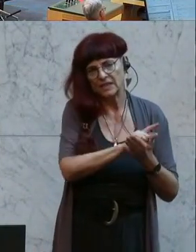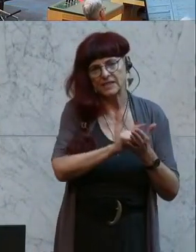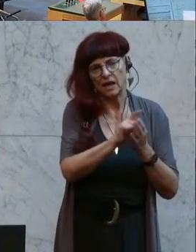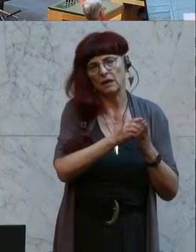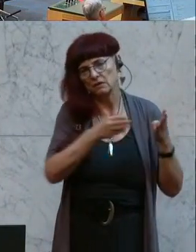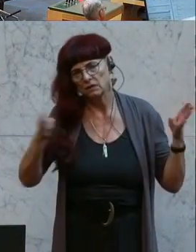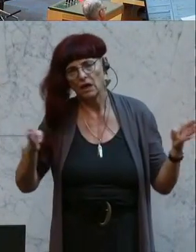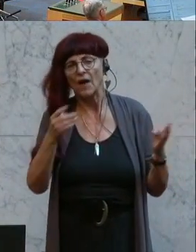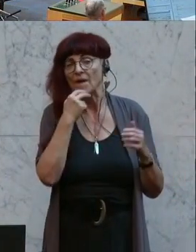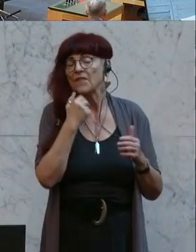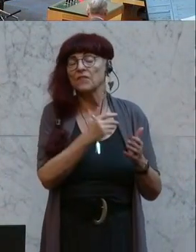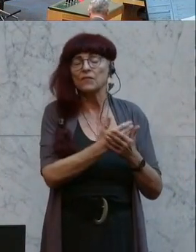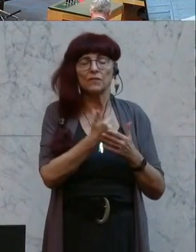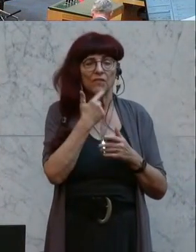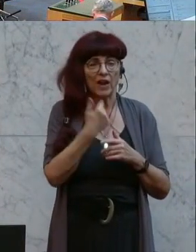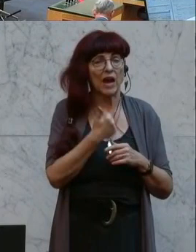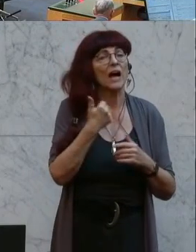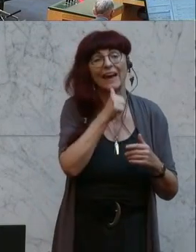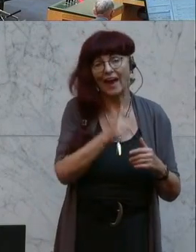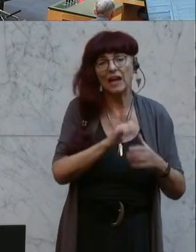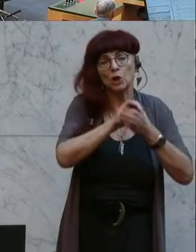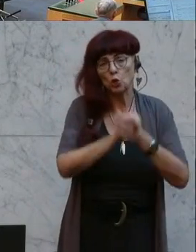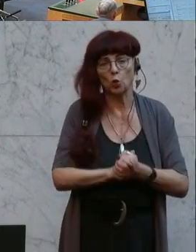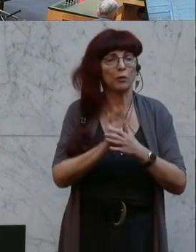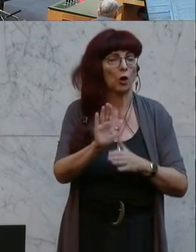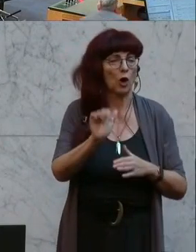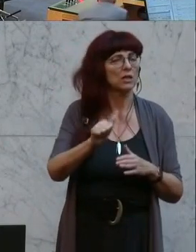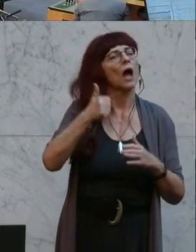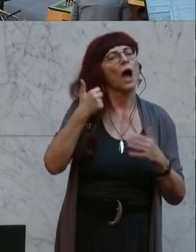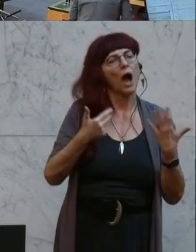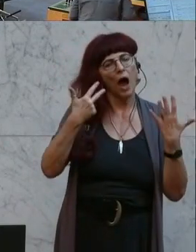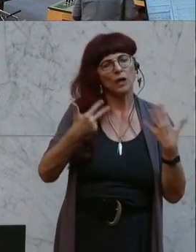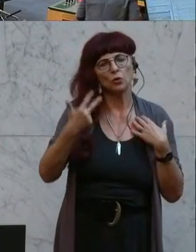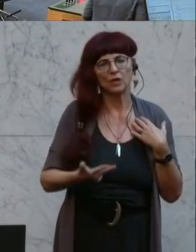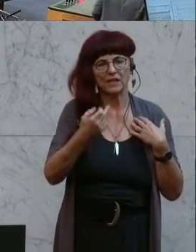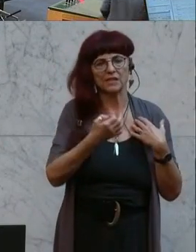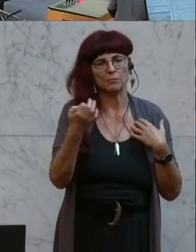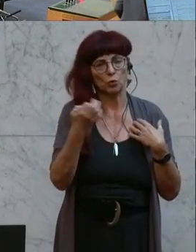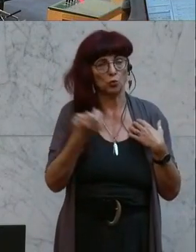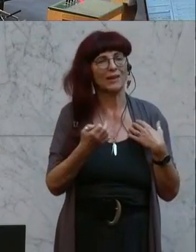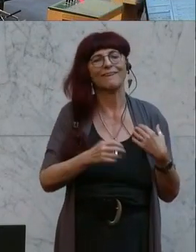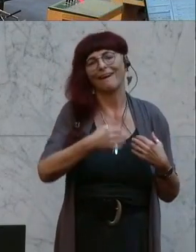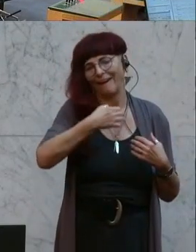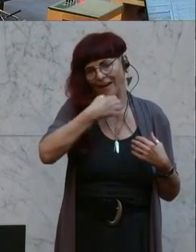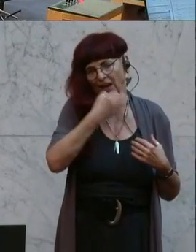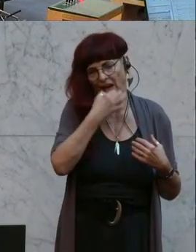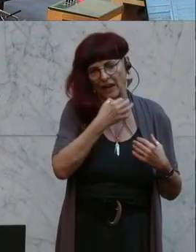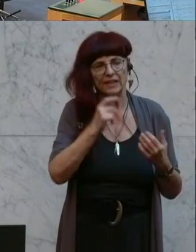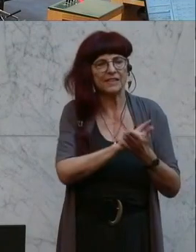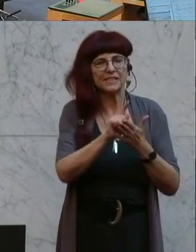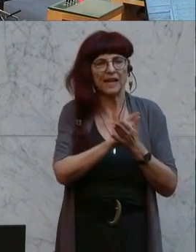Außerdem soll der Import von Produkten, die mit Kinderarbeit in Zusammenhang stehen oder von Kindern